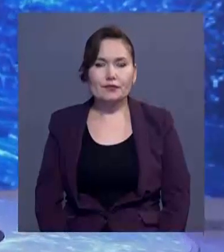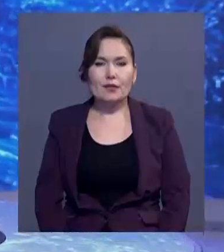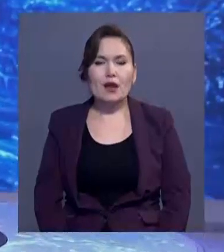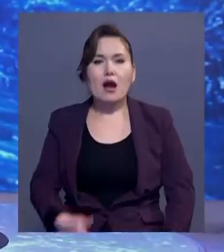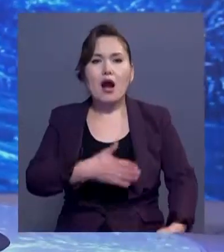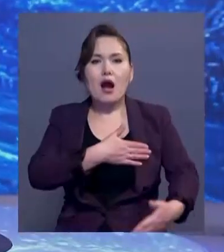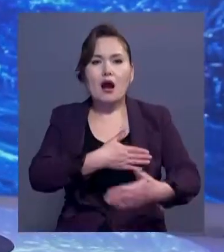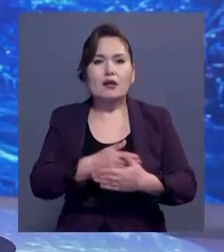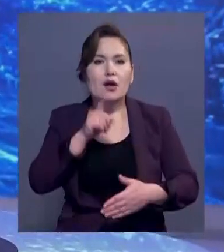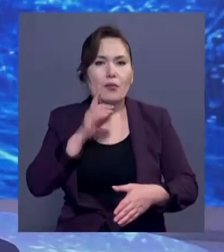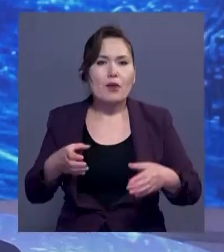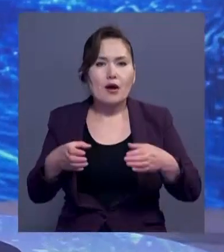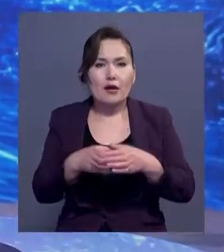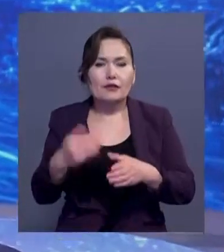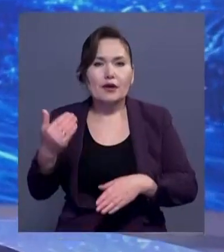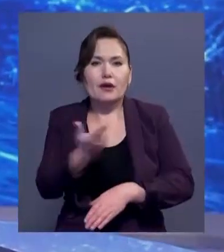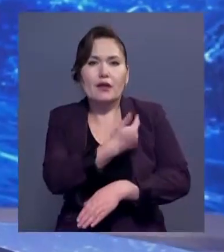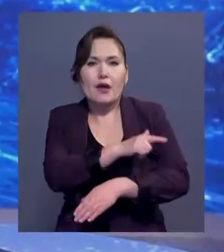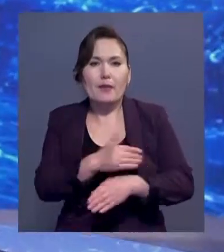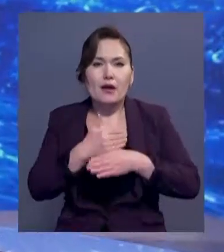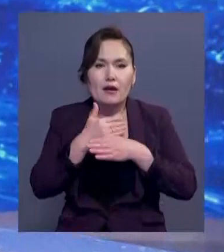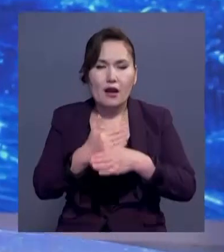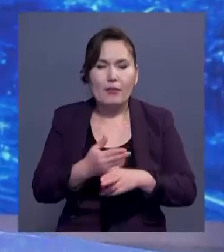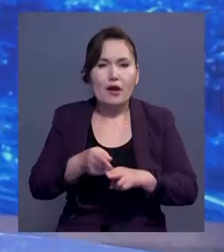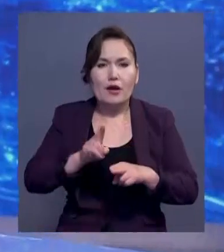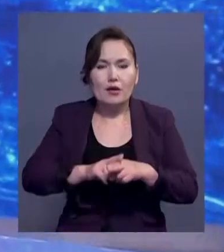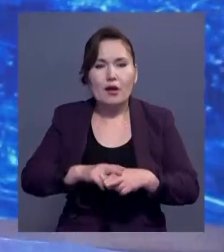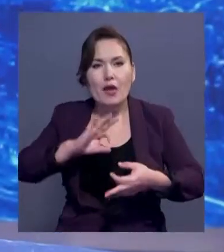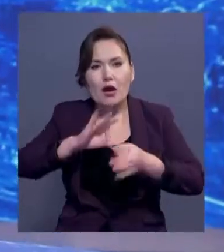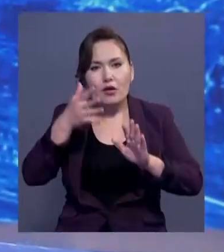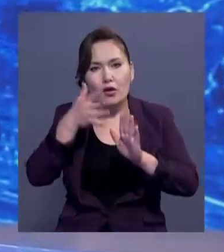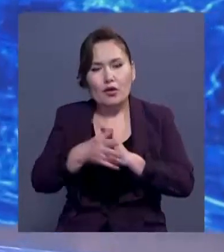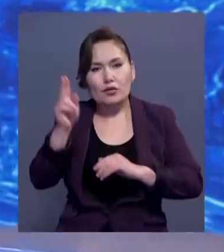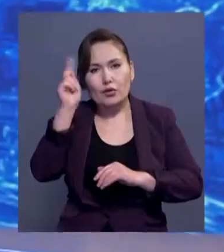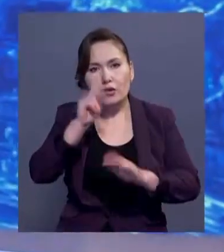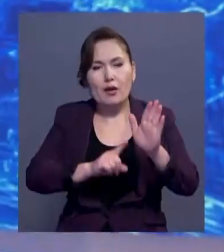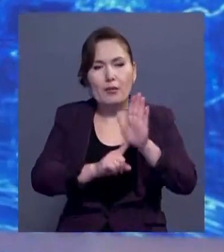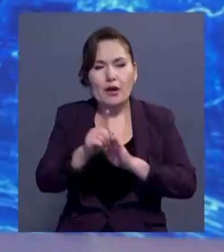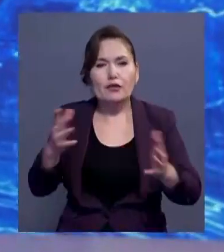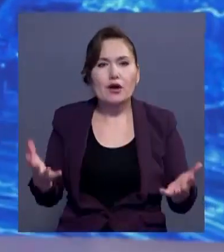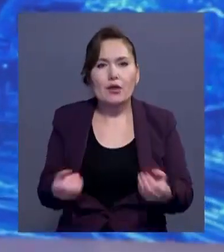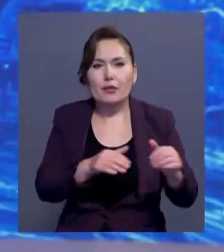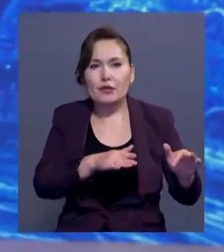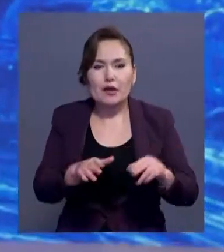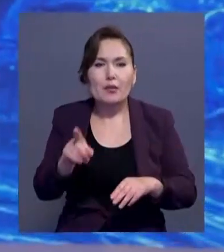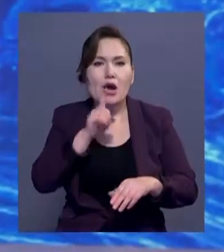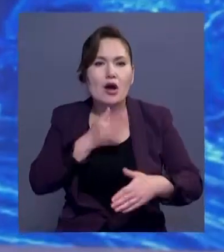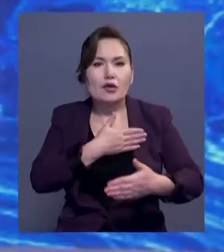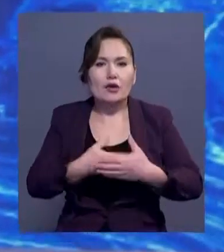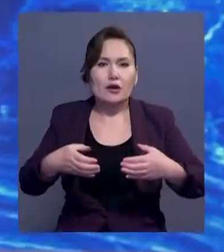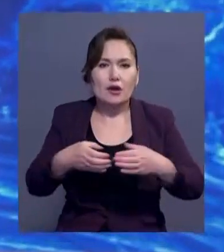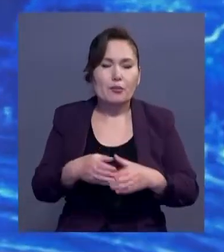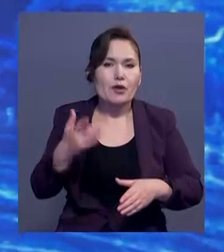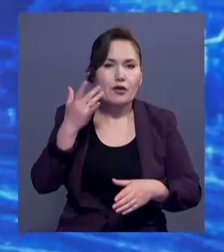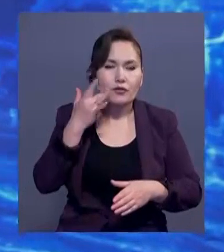Волонтерлер алғашқы медициналық көмек өрсетудің қырыс сырын үйеніп жатыр. Түрлі құтқару операцияларына ғатысатын жандар қиен